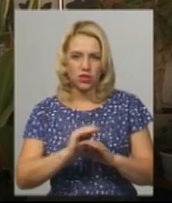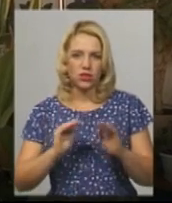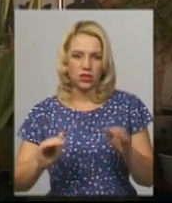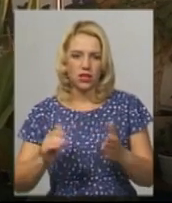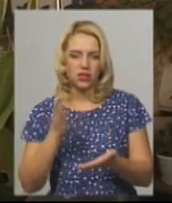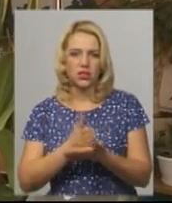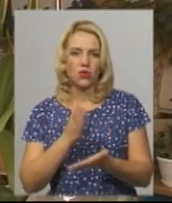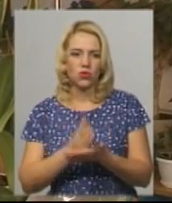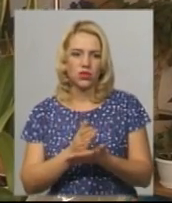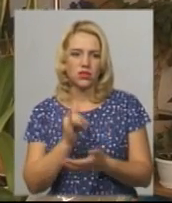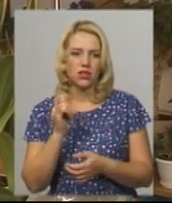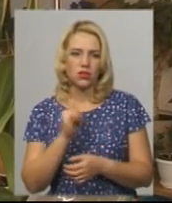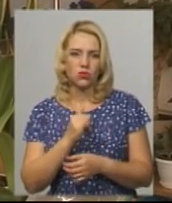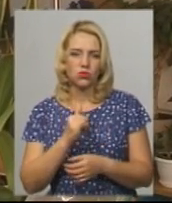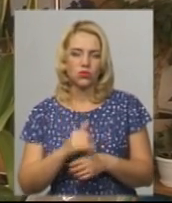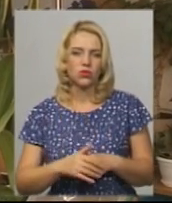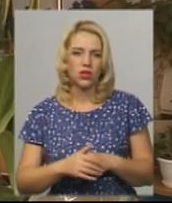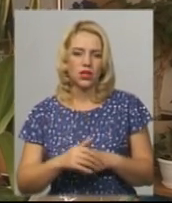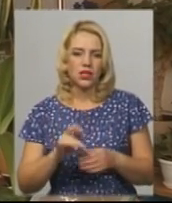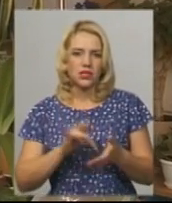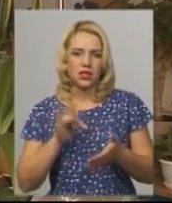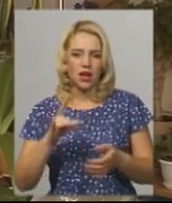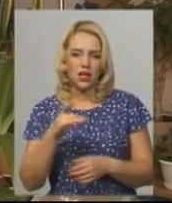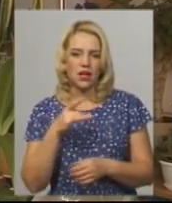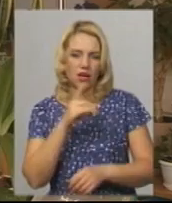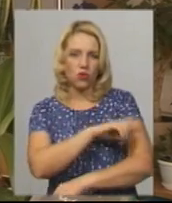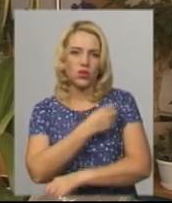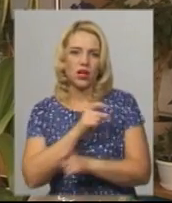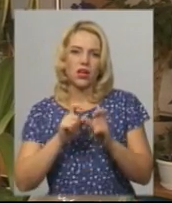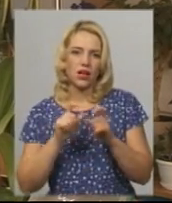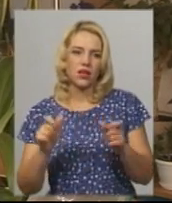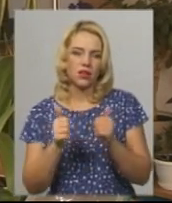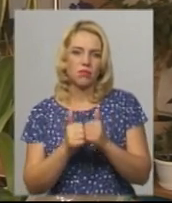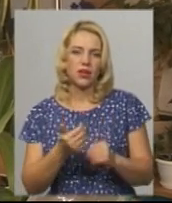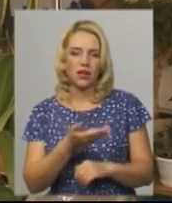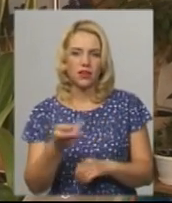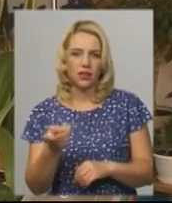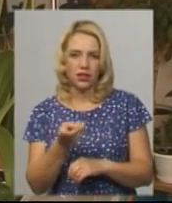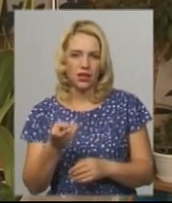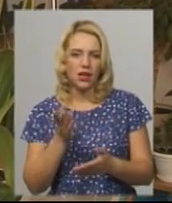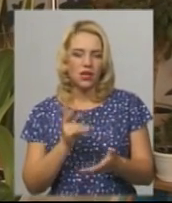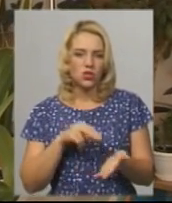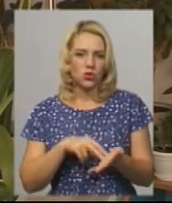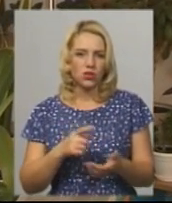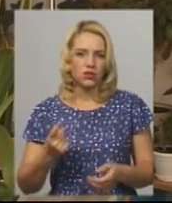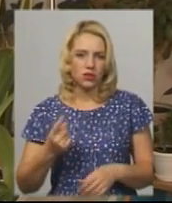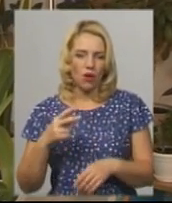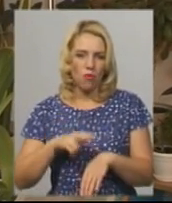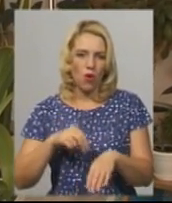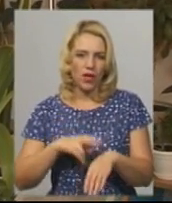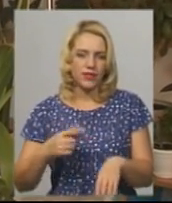знаходяться у центральній районній лікарні, біля них є присутні працівники поліції.